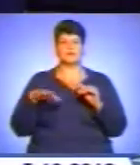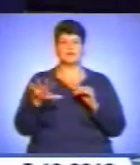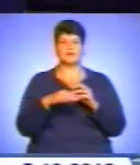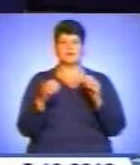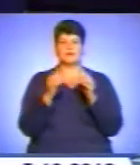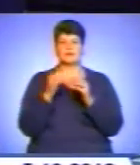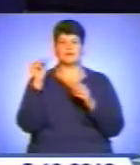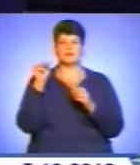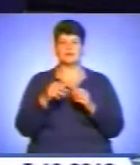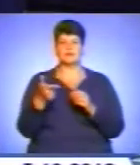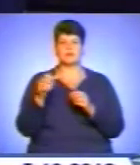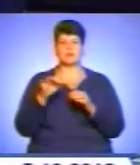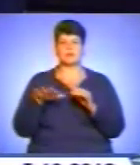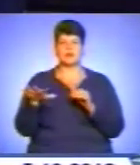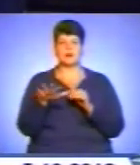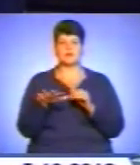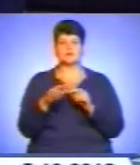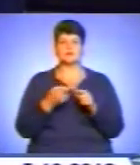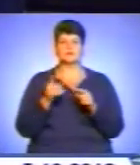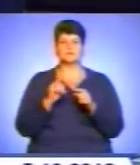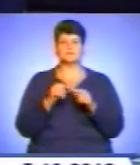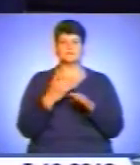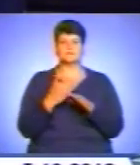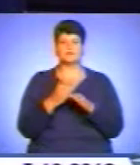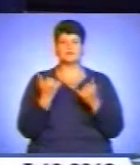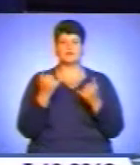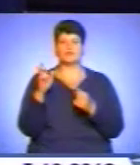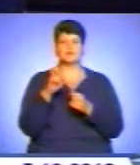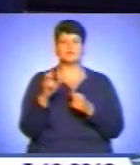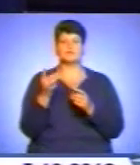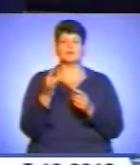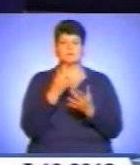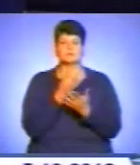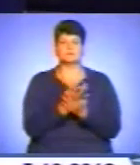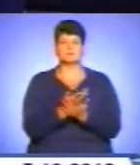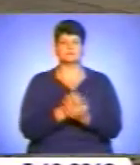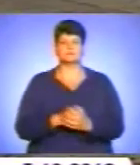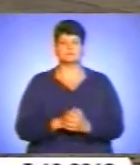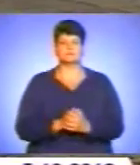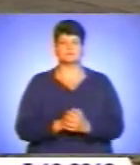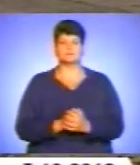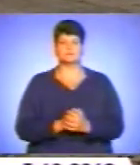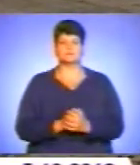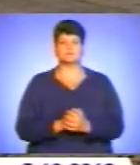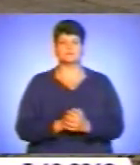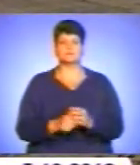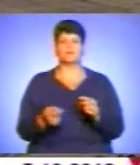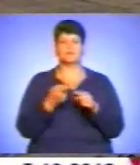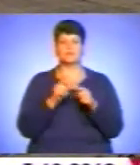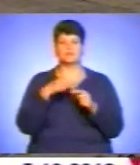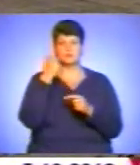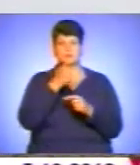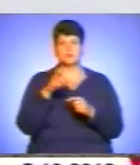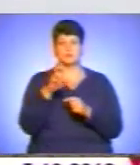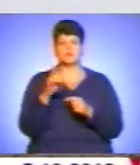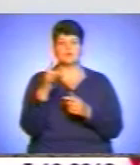тисяч гектарів. На якому етапі посівна кампанія у Бережанському районі? Дивіться далі. Цьогоріч у Бережанському